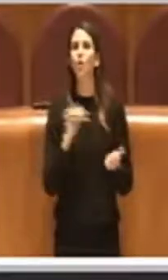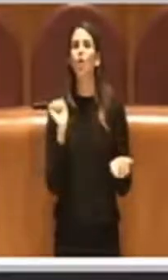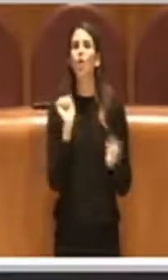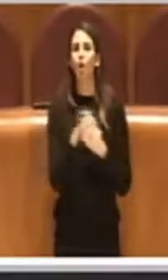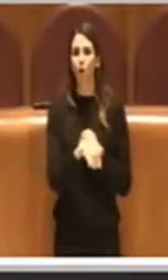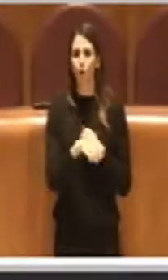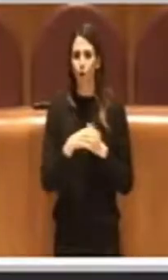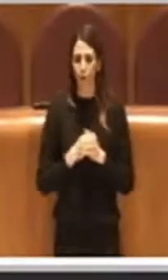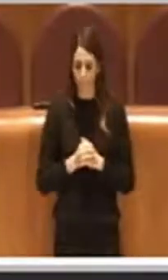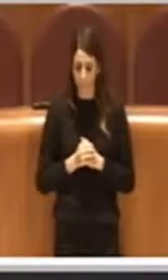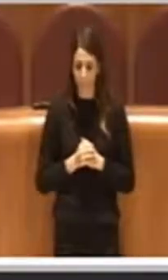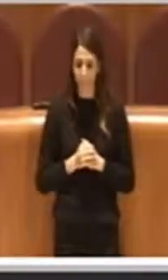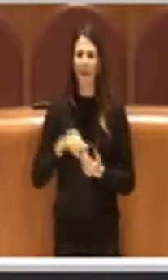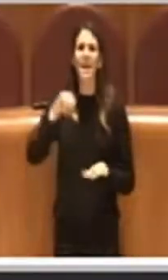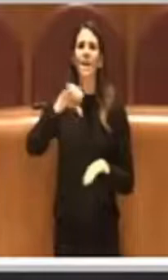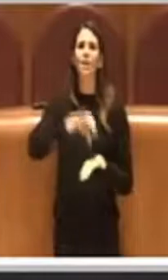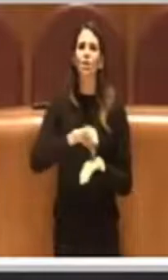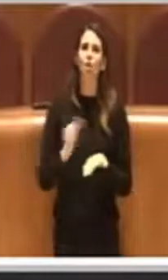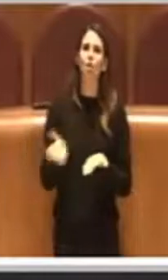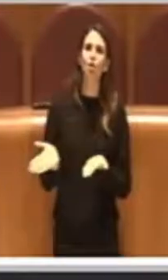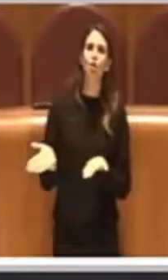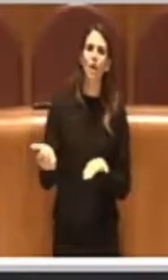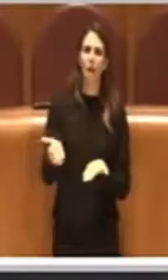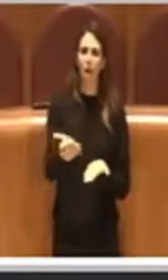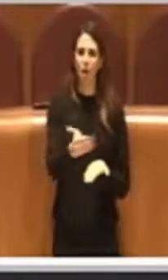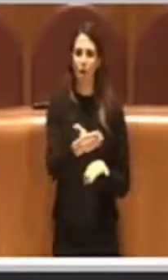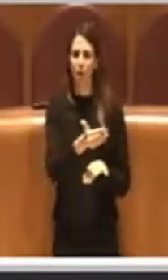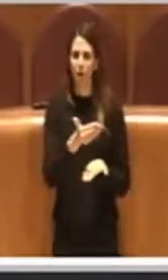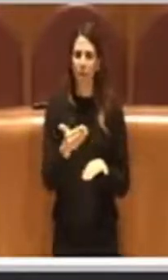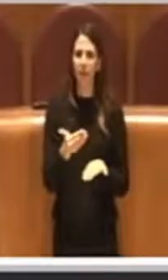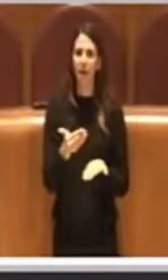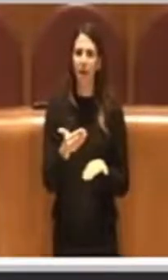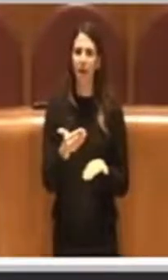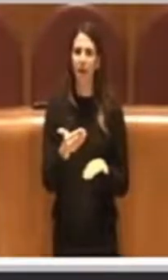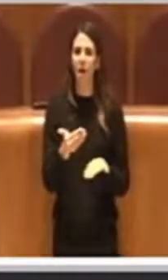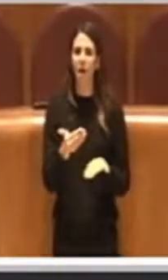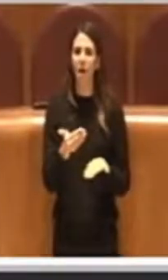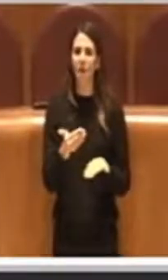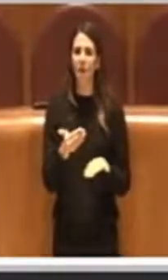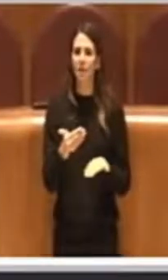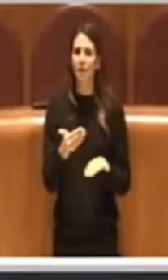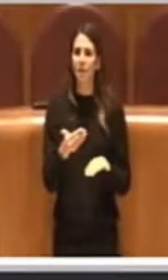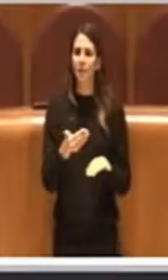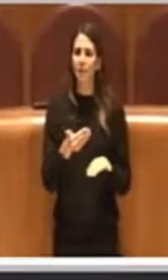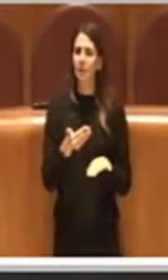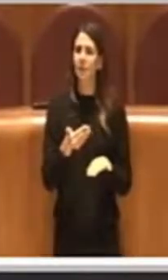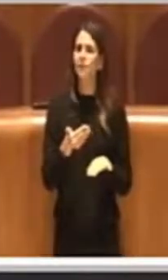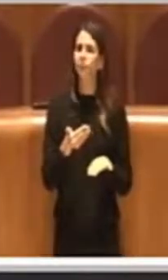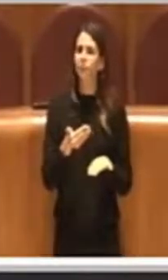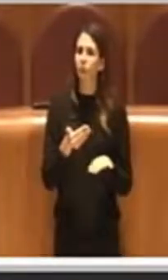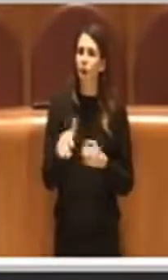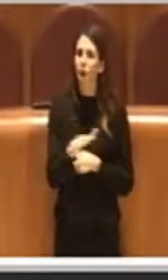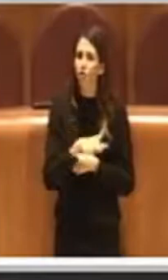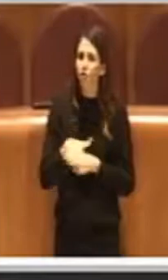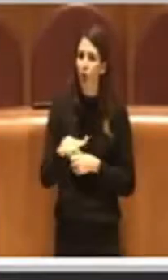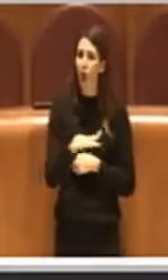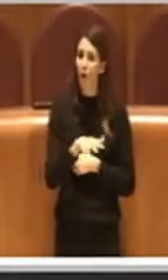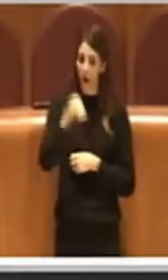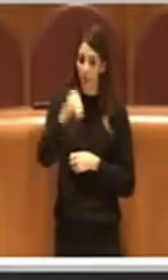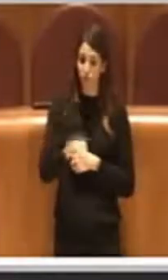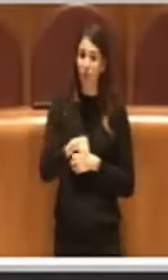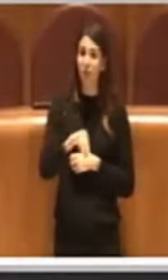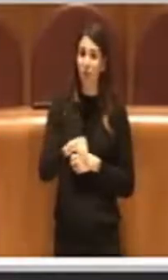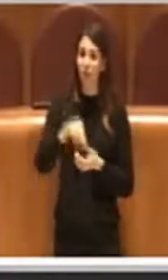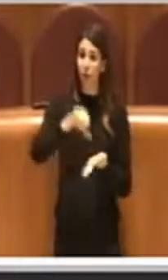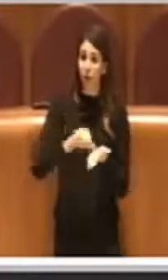perché i centri di raccolta riqualificano le zone dove vengono